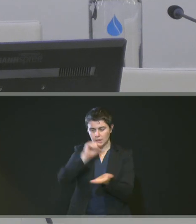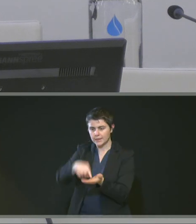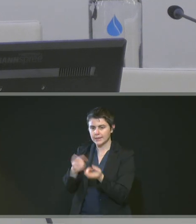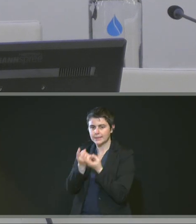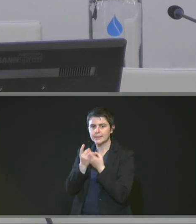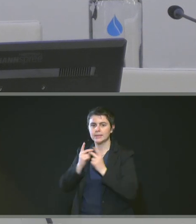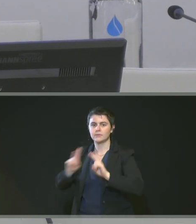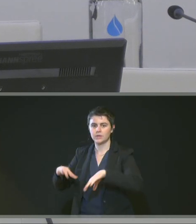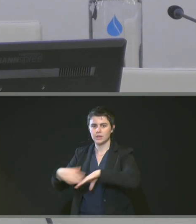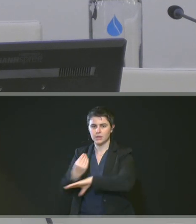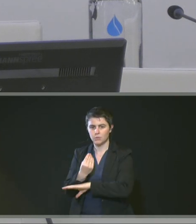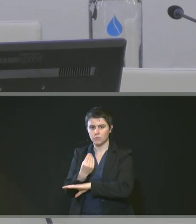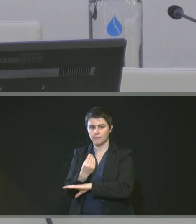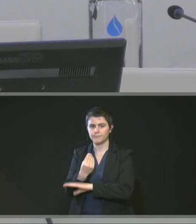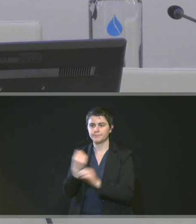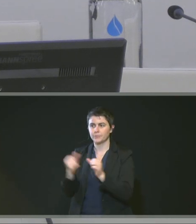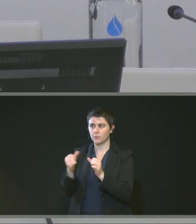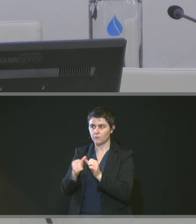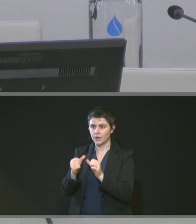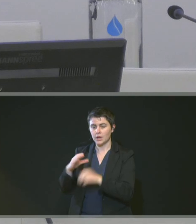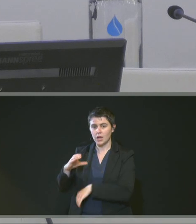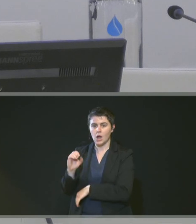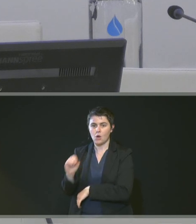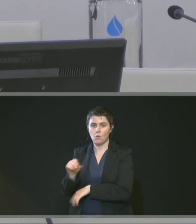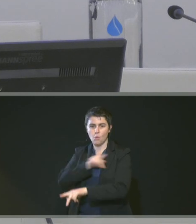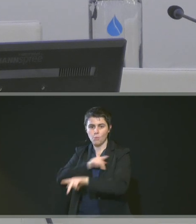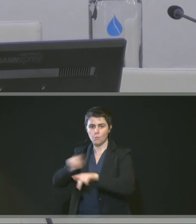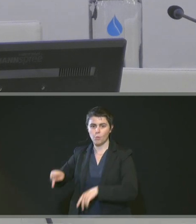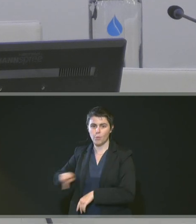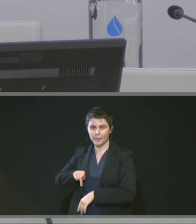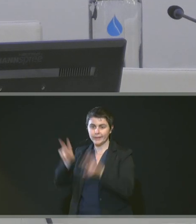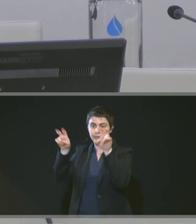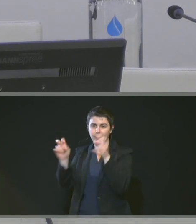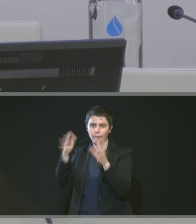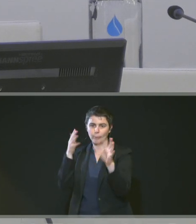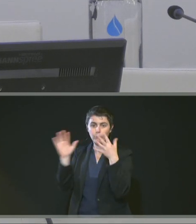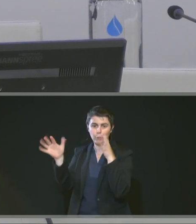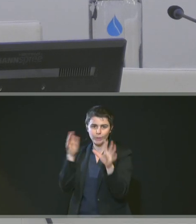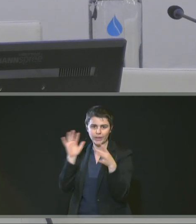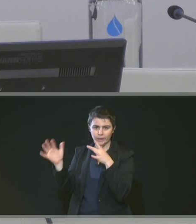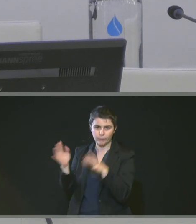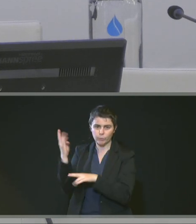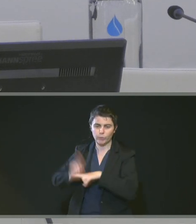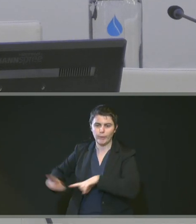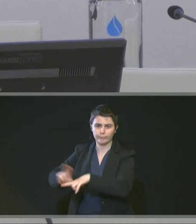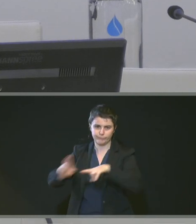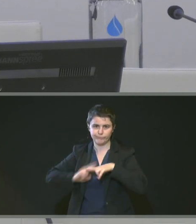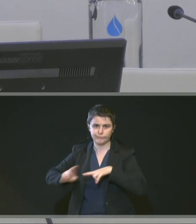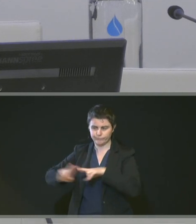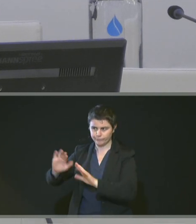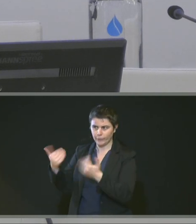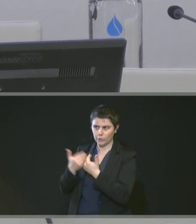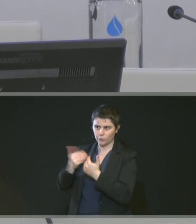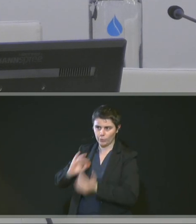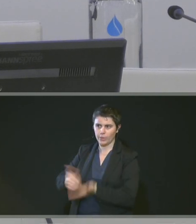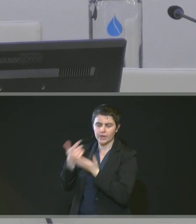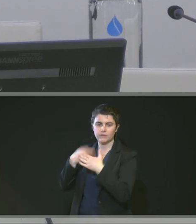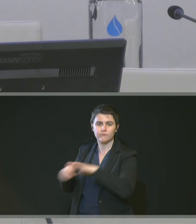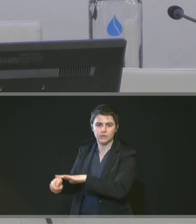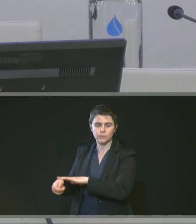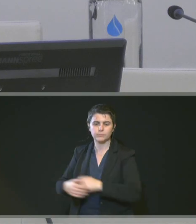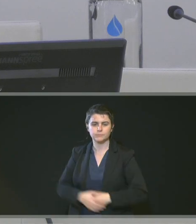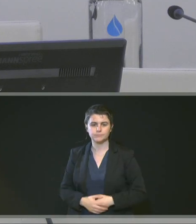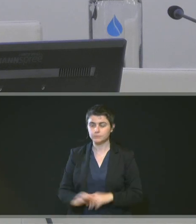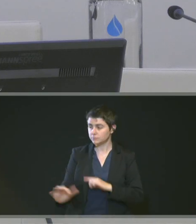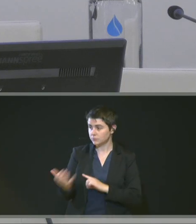-Rouans avec une rénovation énergétique sur une copro qui est la copro-vérité dite des peupliers. Desvilles-les-Rouans. C'est une aide financière. Est-ce qu'il des votes contre